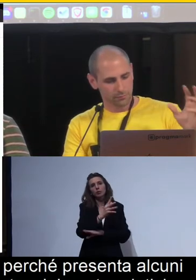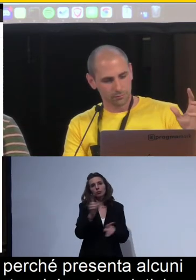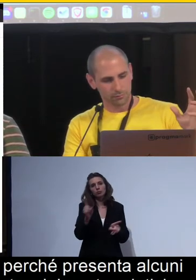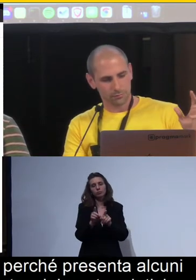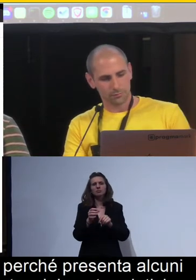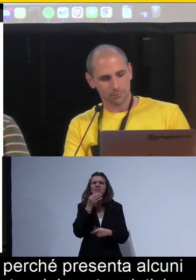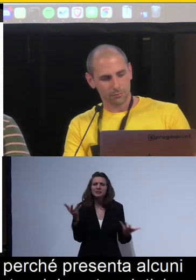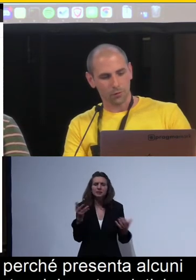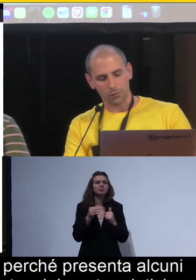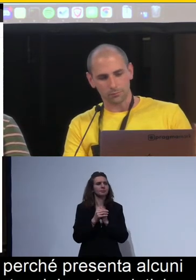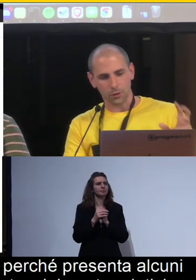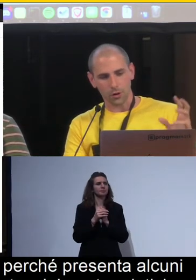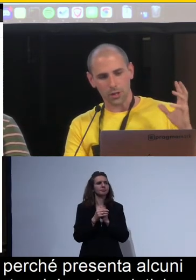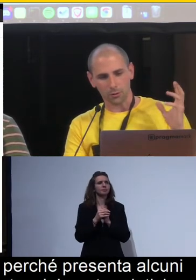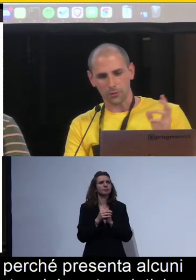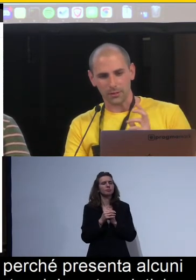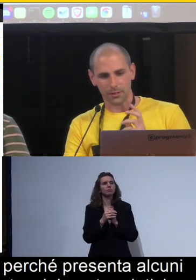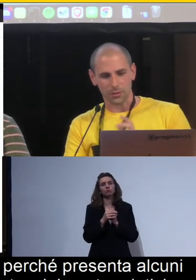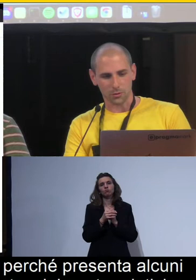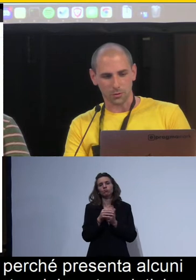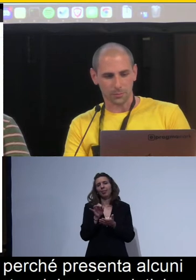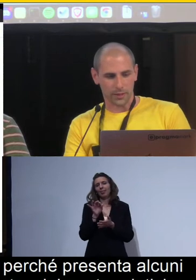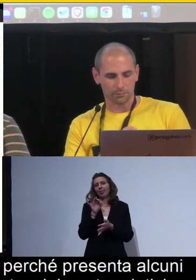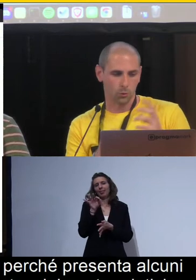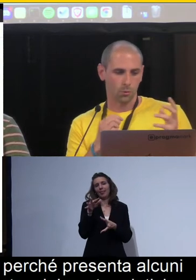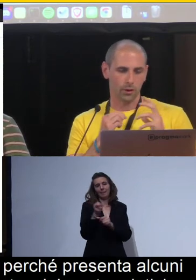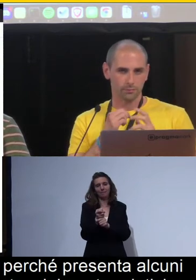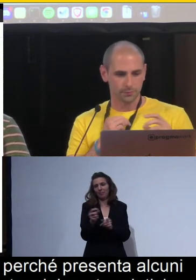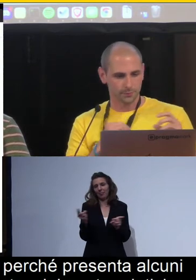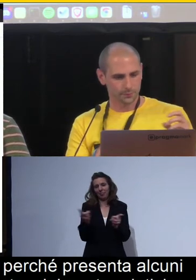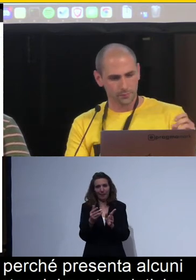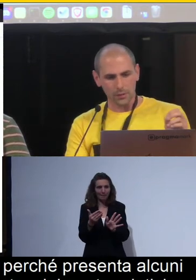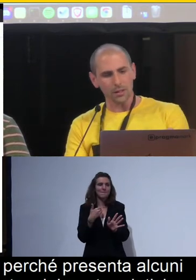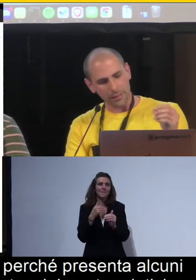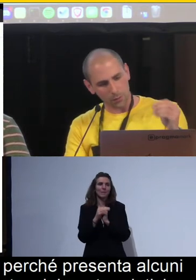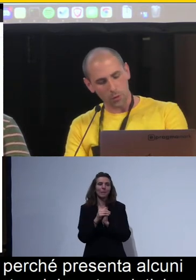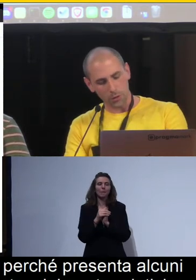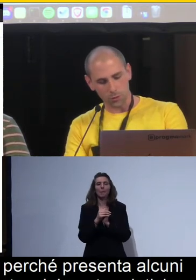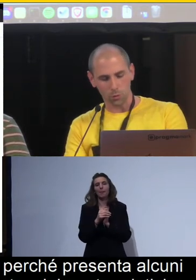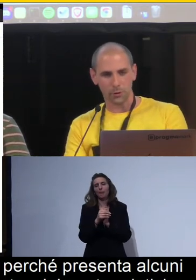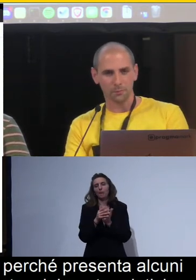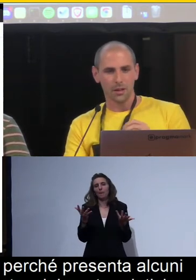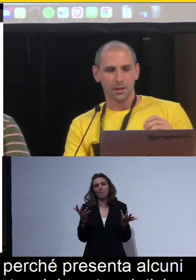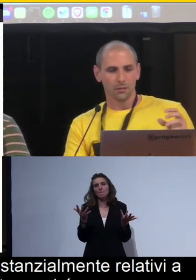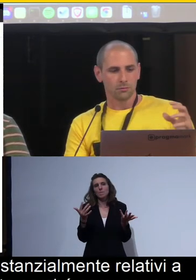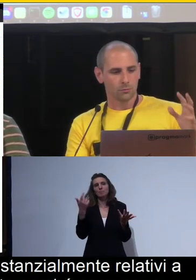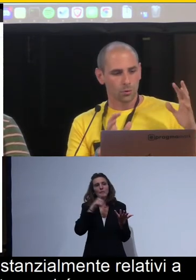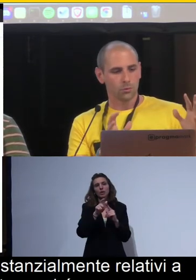ovvero, ve lo accenno brevemente adesso perché comunque rientra con questo numero,